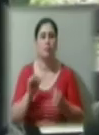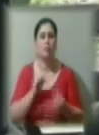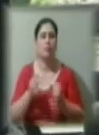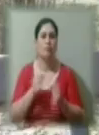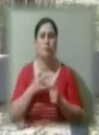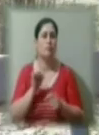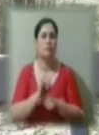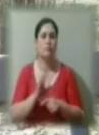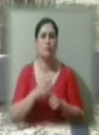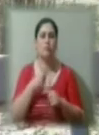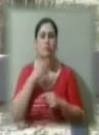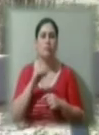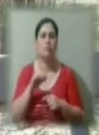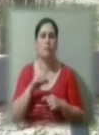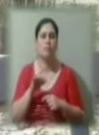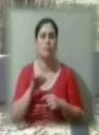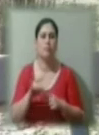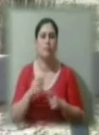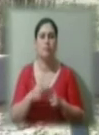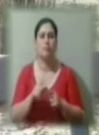Дембекіров. Боротьба – це життя.